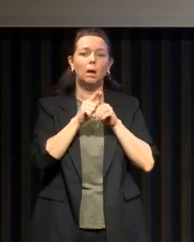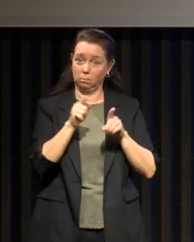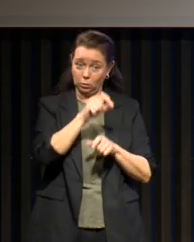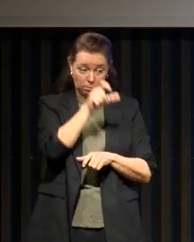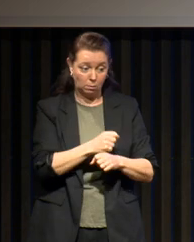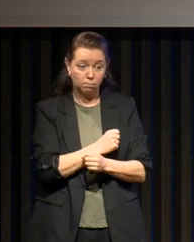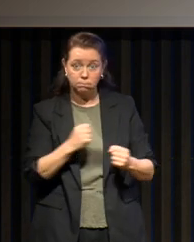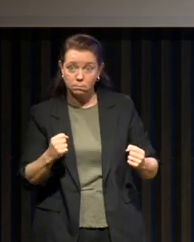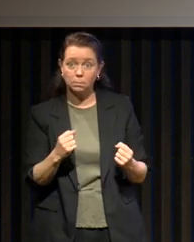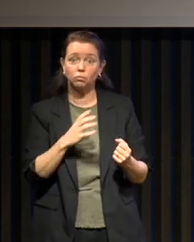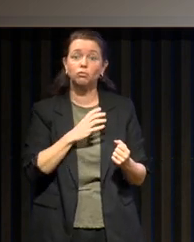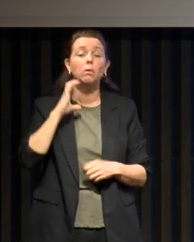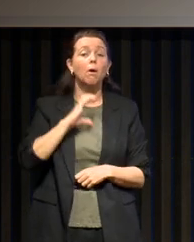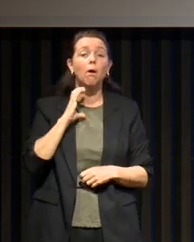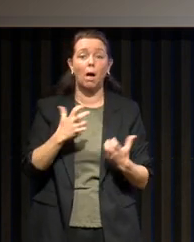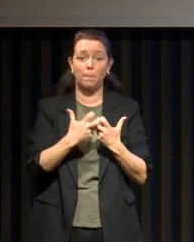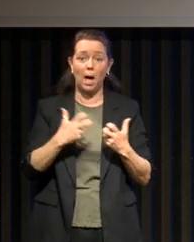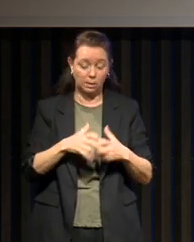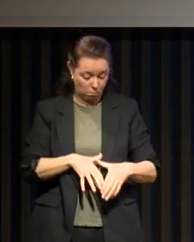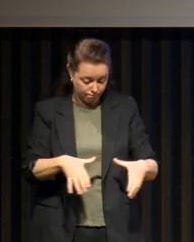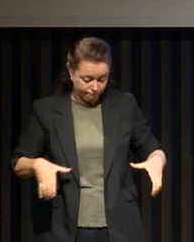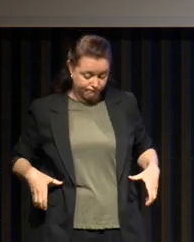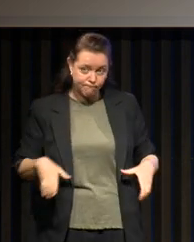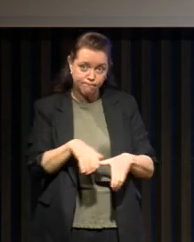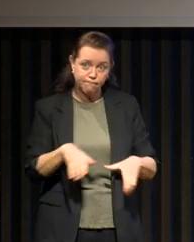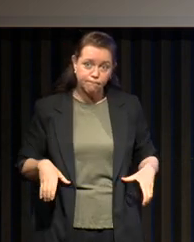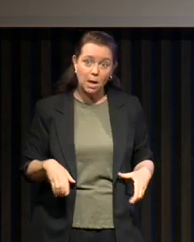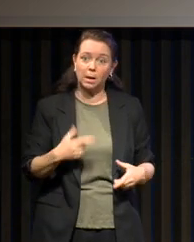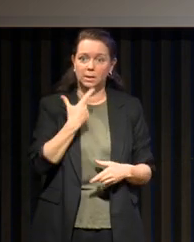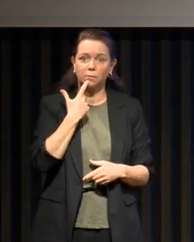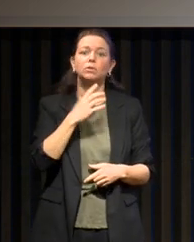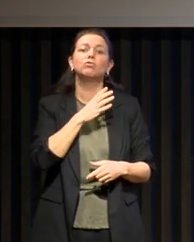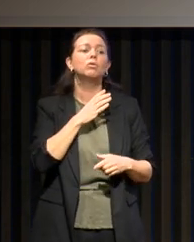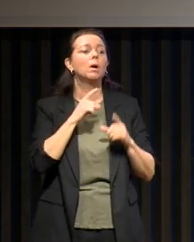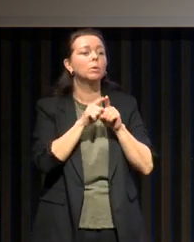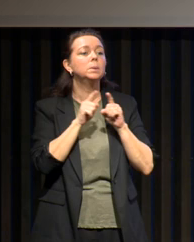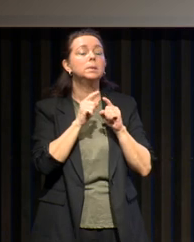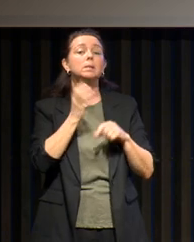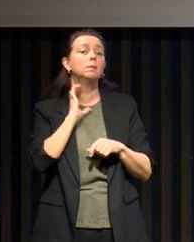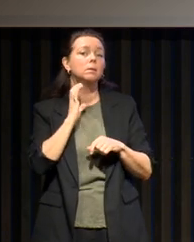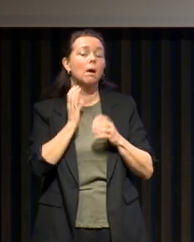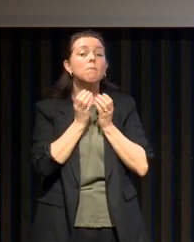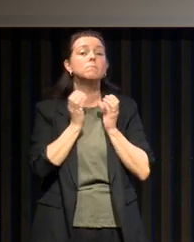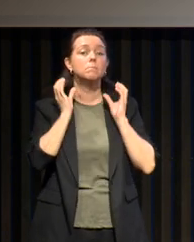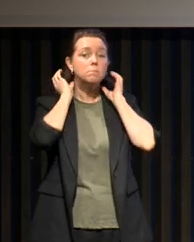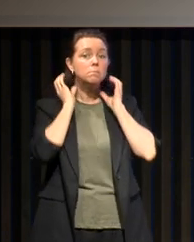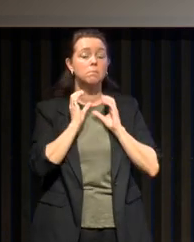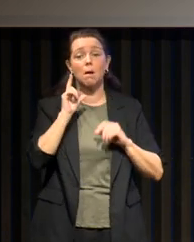a de la graisse au niveau abdominal, on en a aussi au niveau pharyngé, rétro-vélaire.